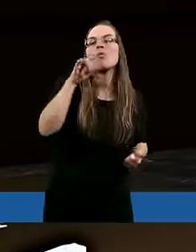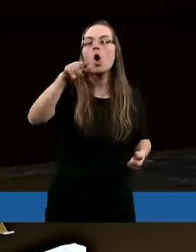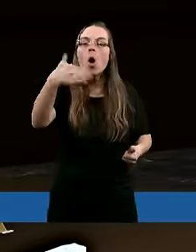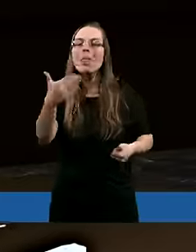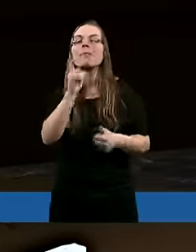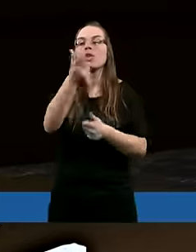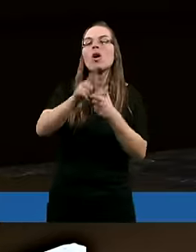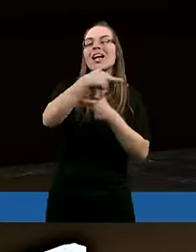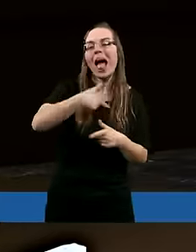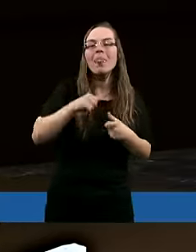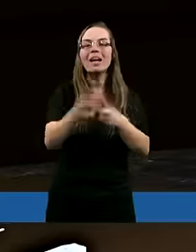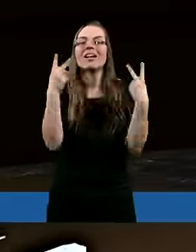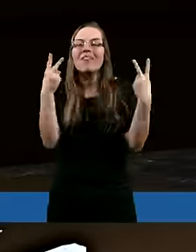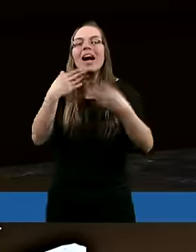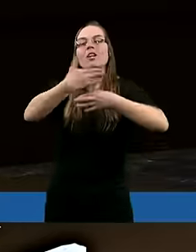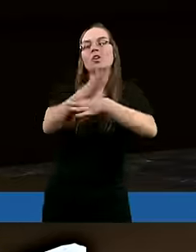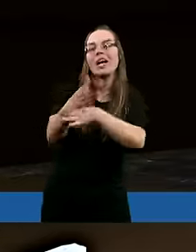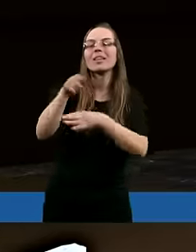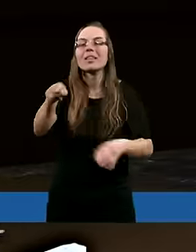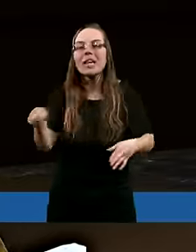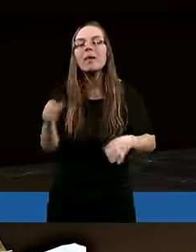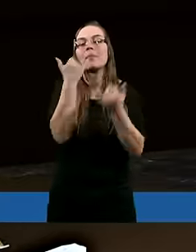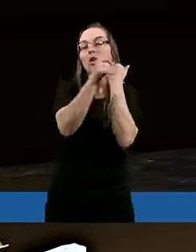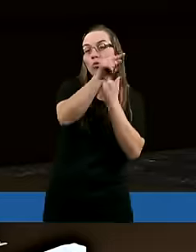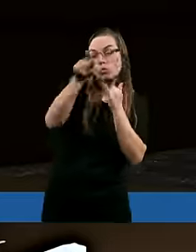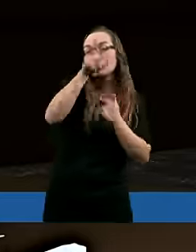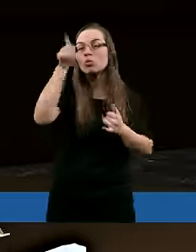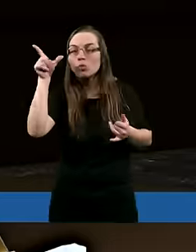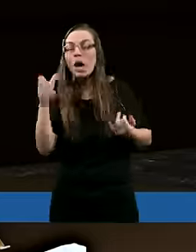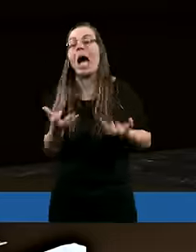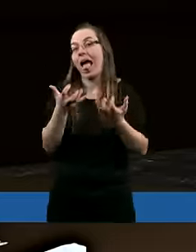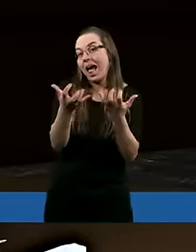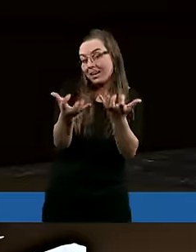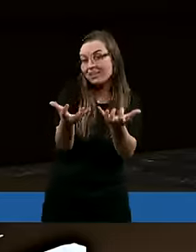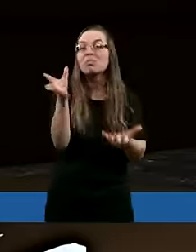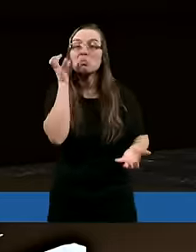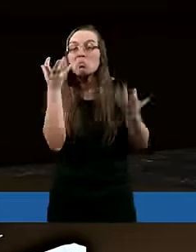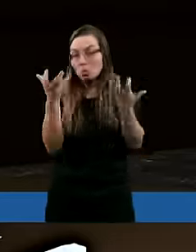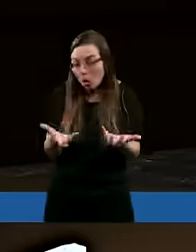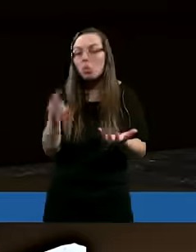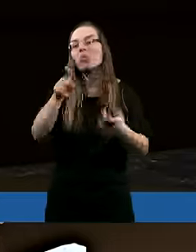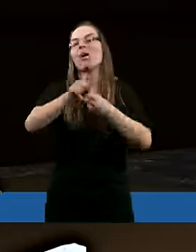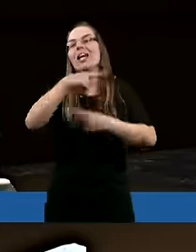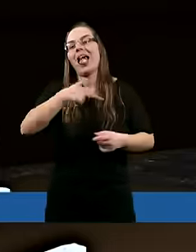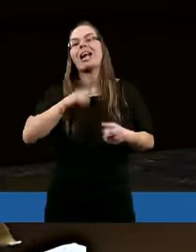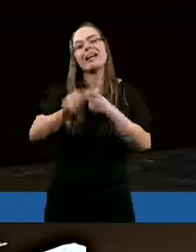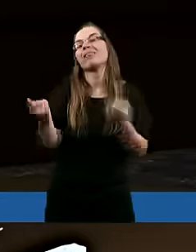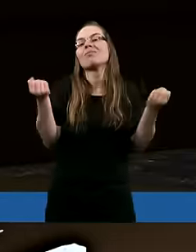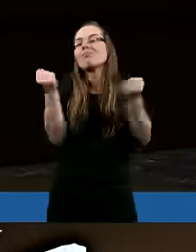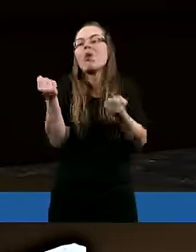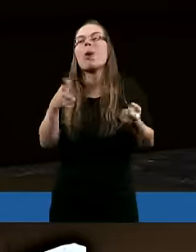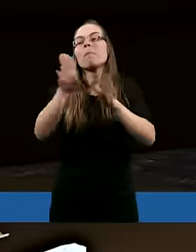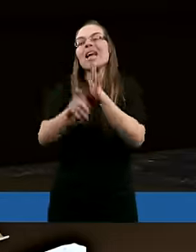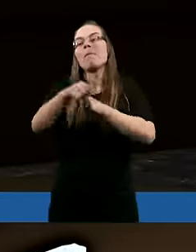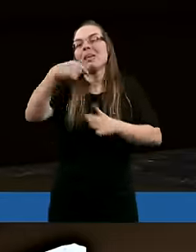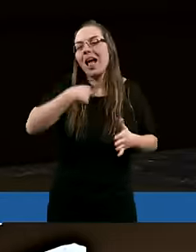tym, co dla nas jest ważne, dzielimy się z tym i jeżeli ci ludzie są chętni tego słuchać, to dla nas to jest, no,